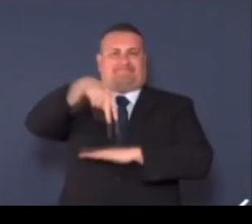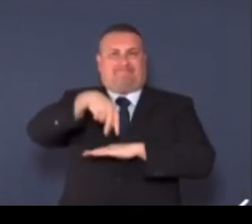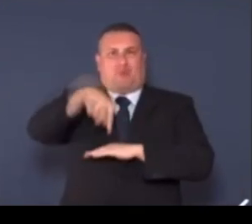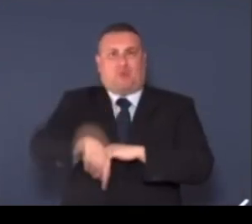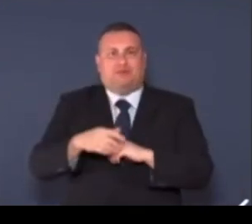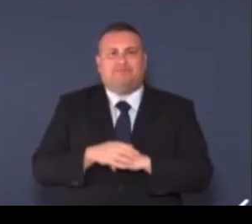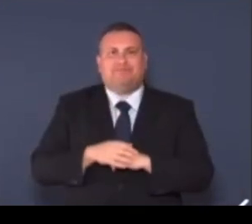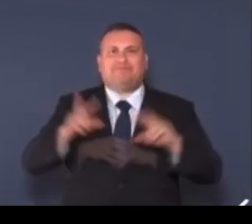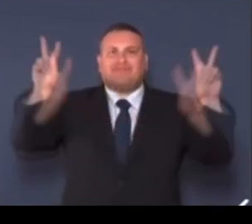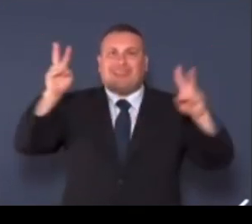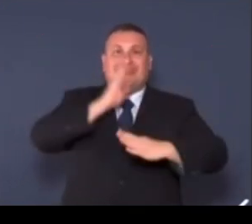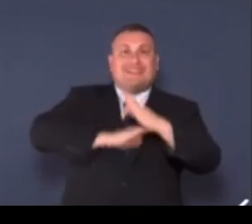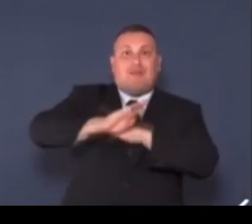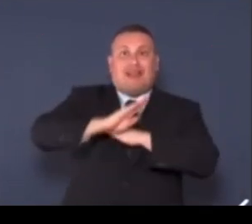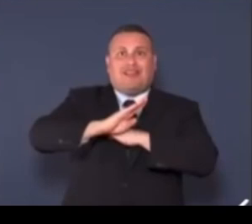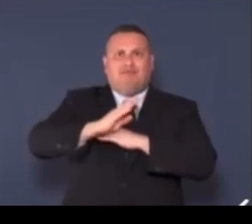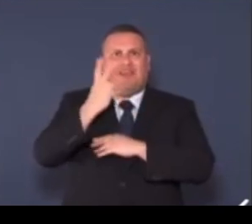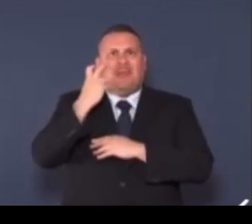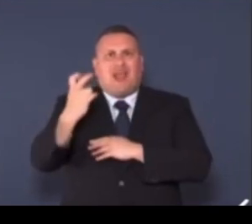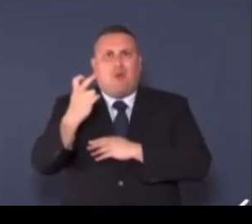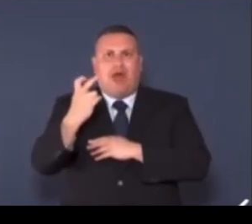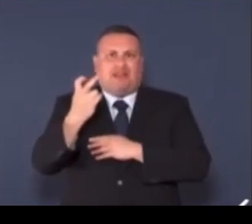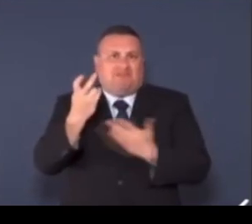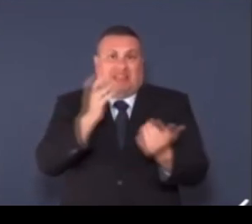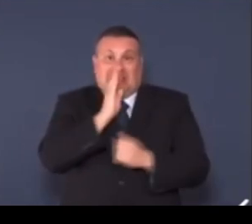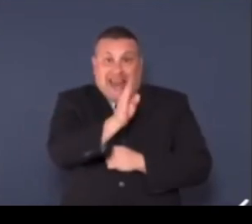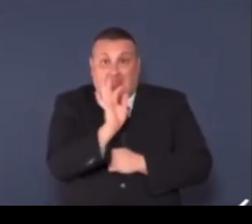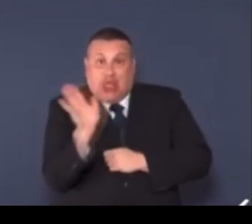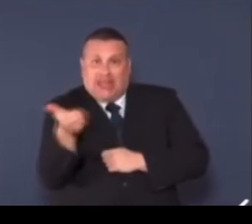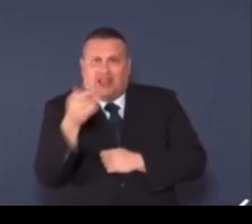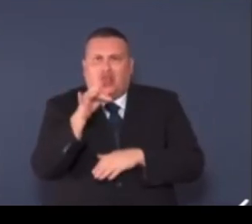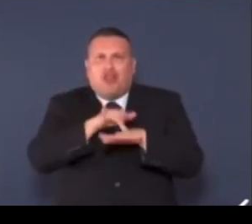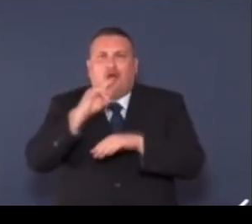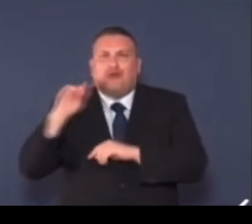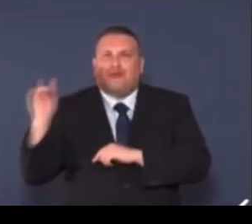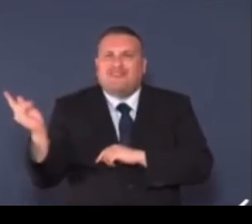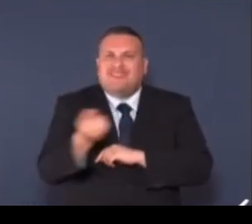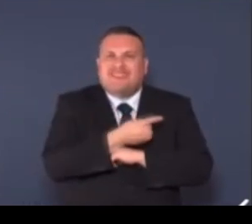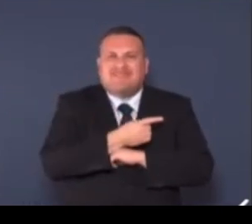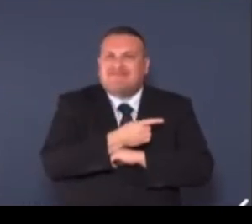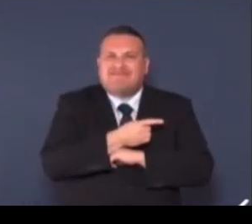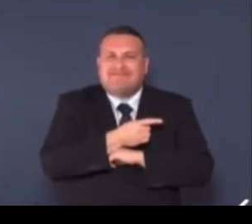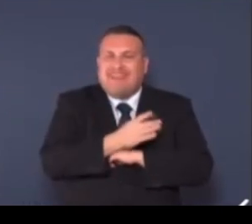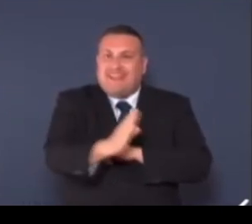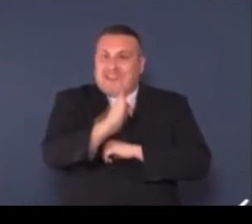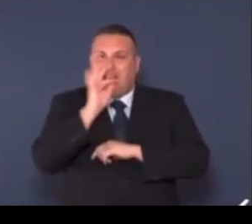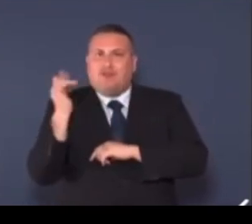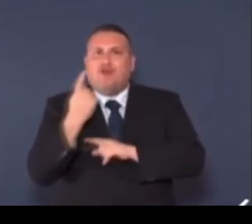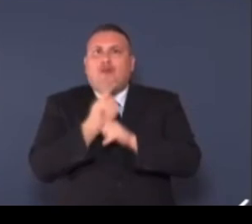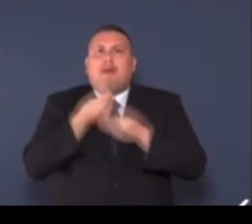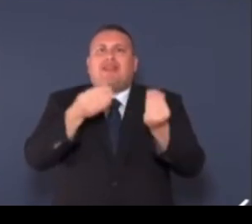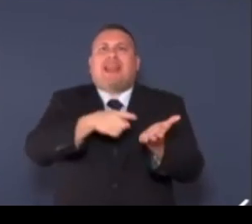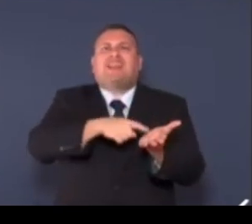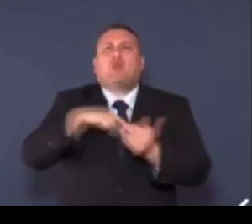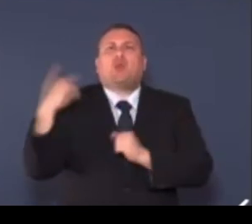indirettamente tutti, eppure siamo ancora lontani da assicurare a tutti un accesso equo